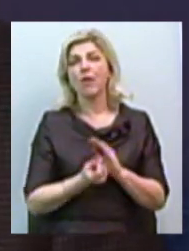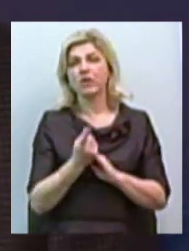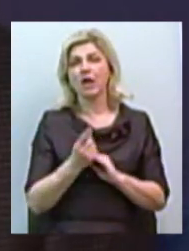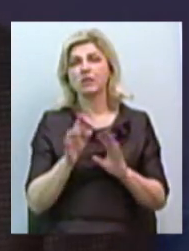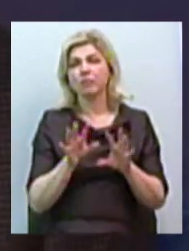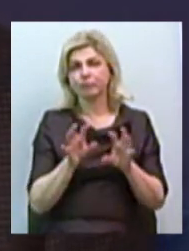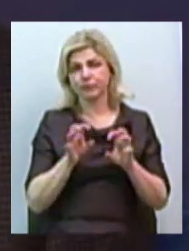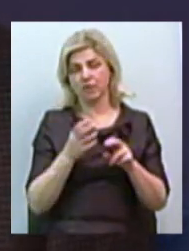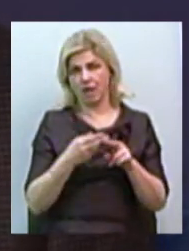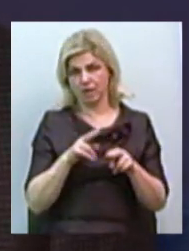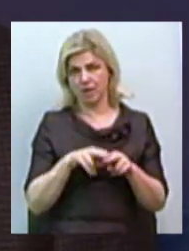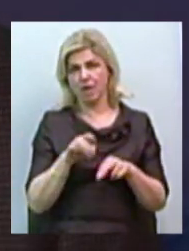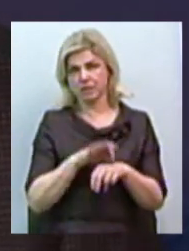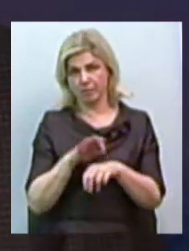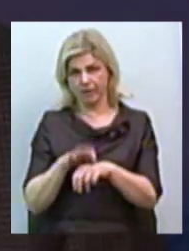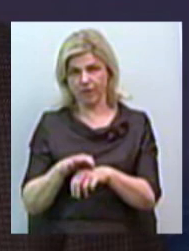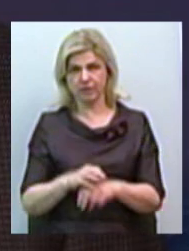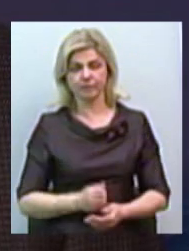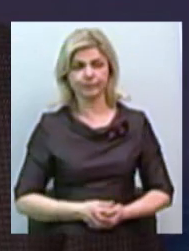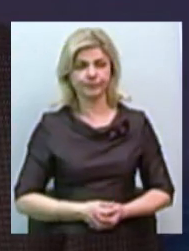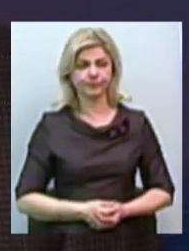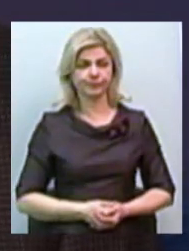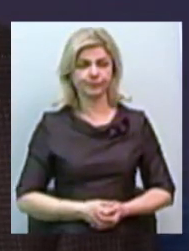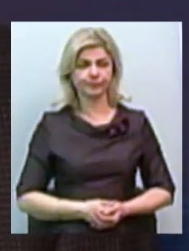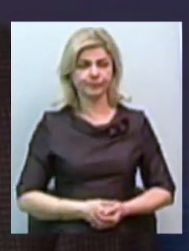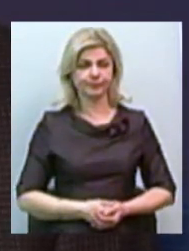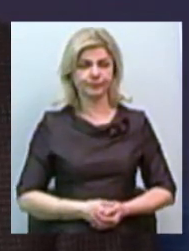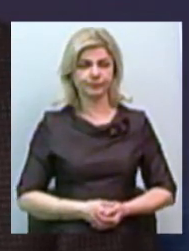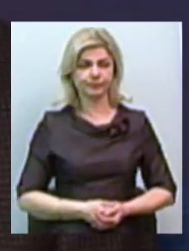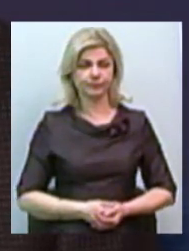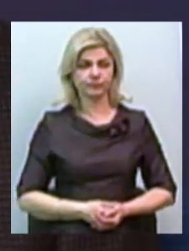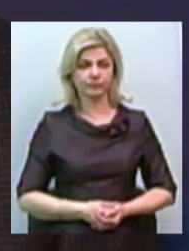проліферативним процесам в молодшій железі.